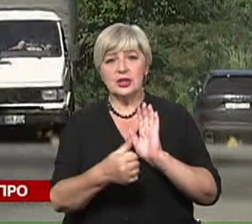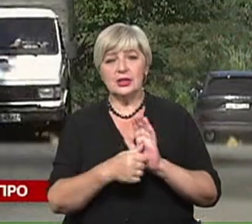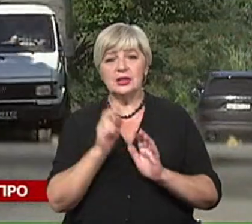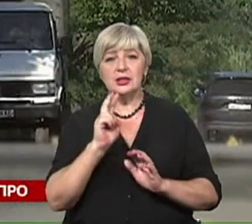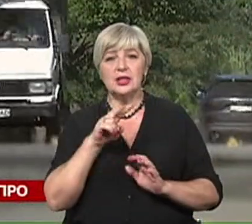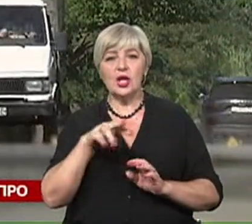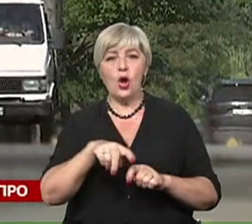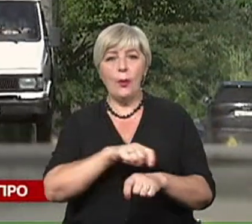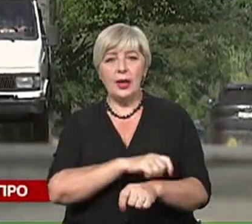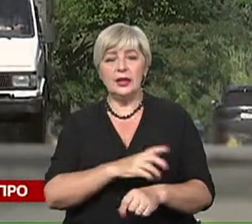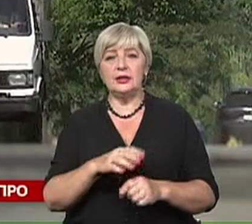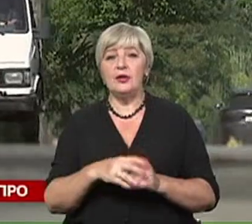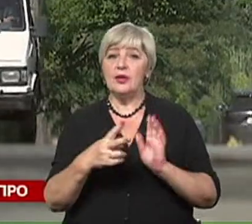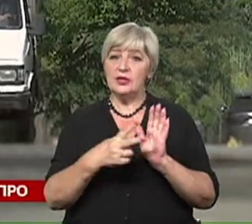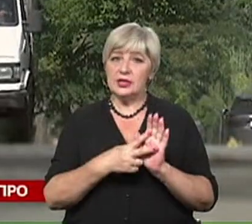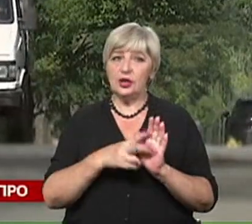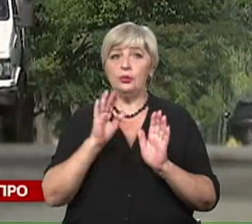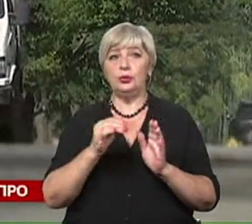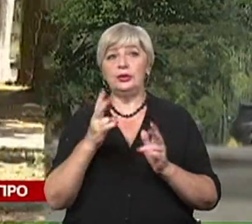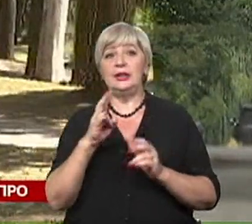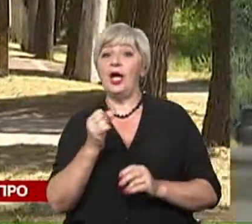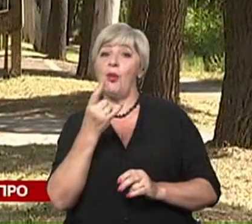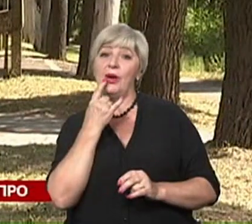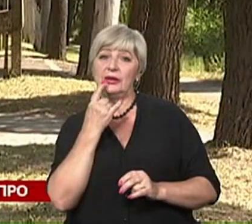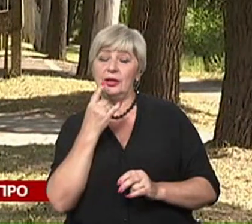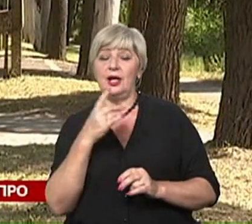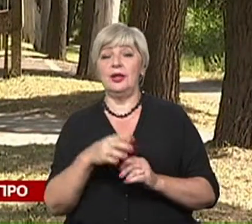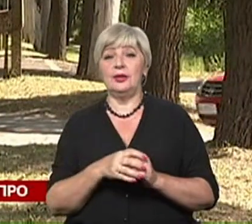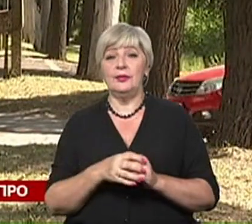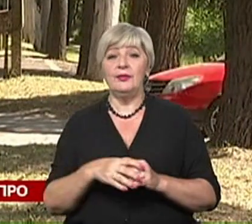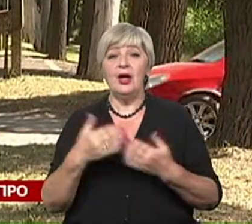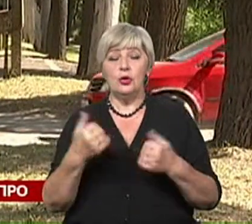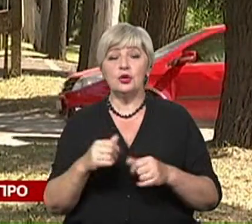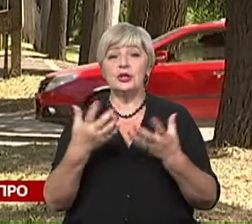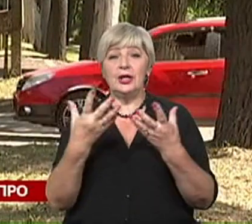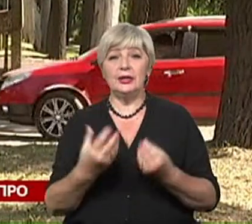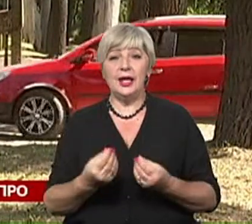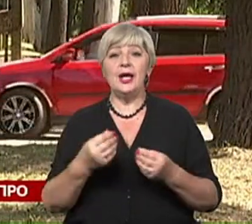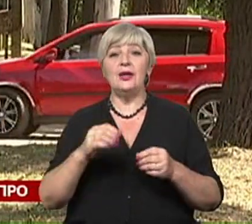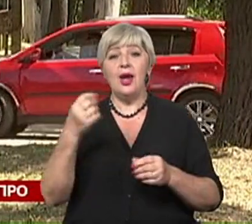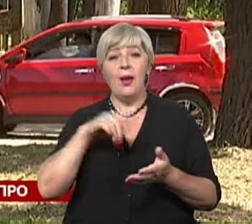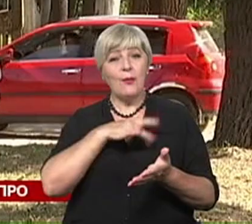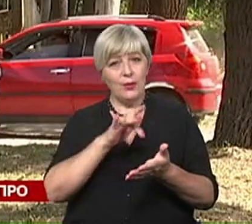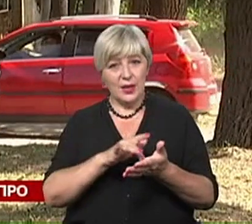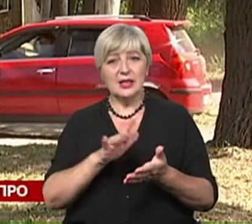тролейбус проїжджатиме на батареї. Запустити шостий маршрут обіцяють уже на День міста 12 вересня.